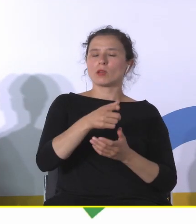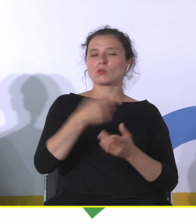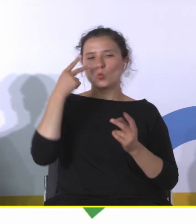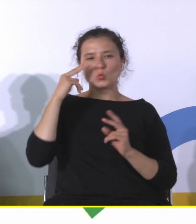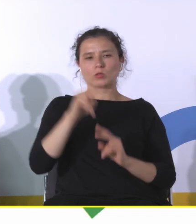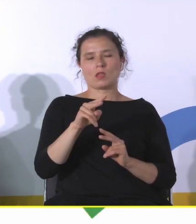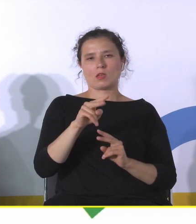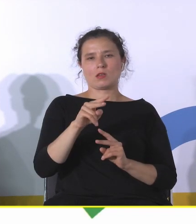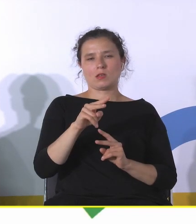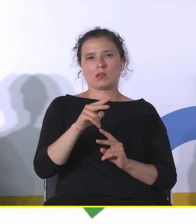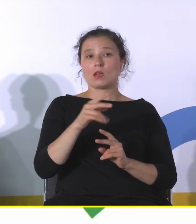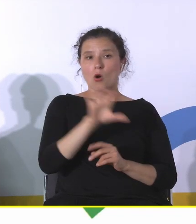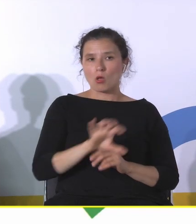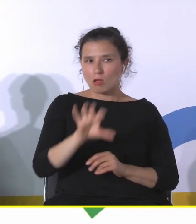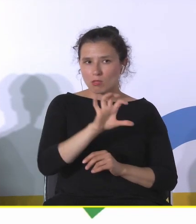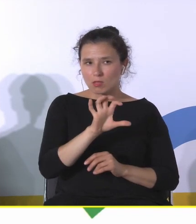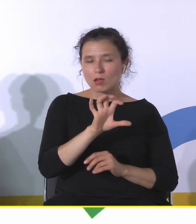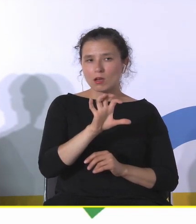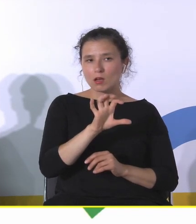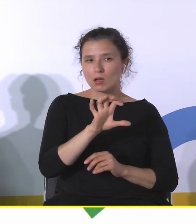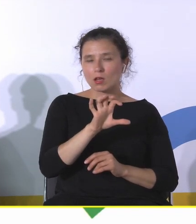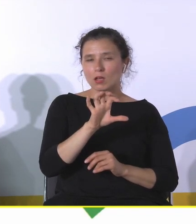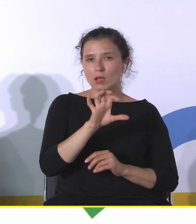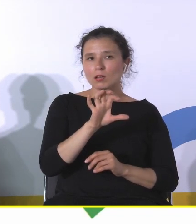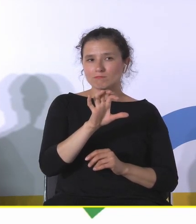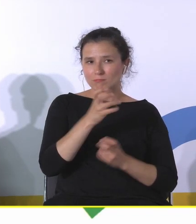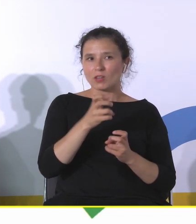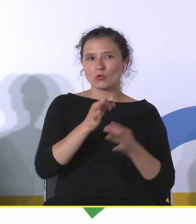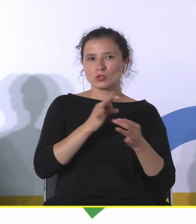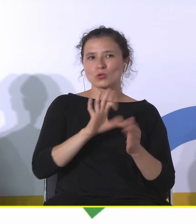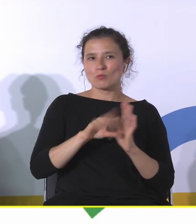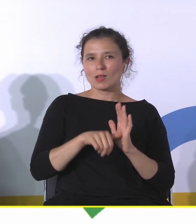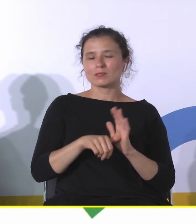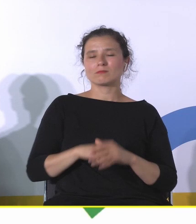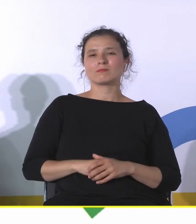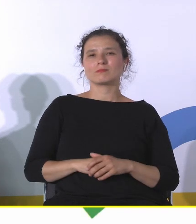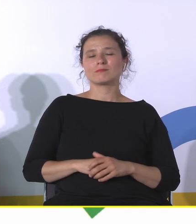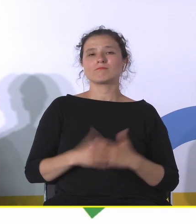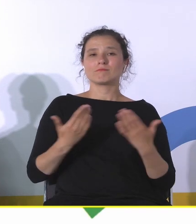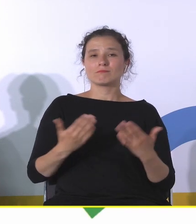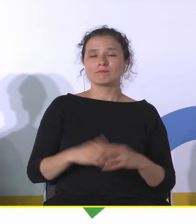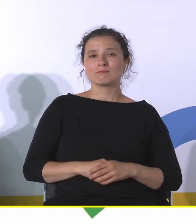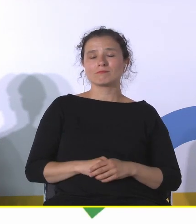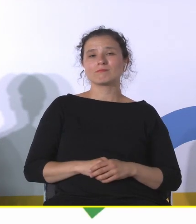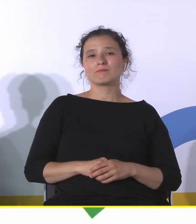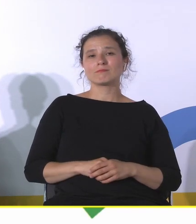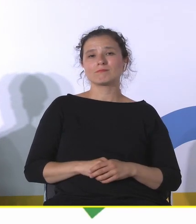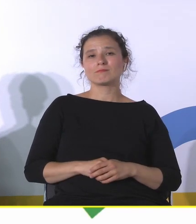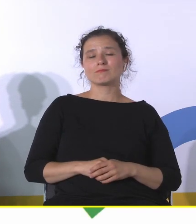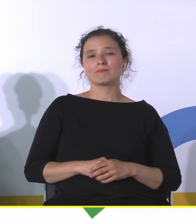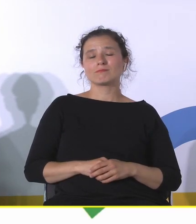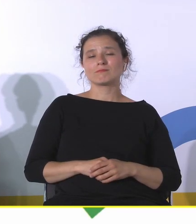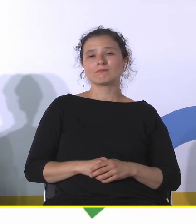oglądany i buduje historię tego miasta, więc to, z czym się borykamy, starając się